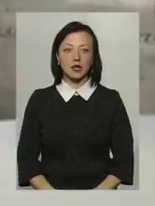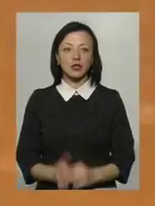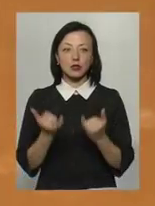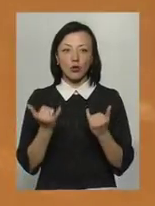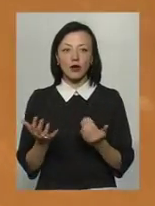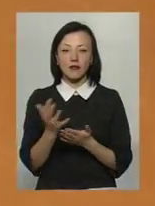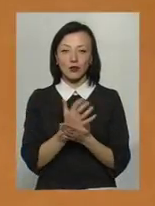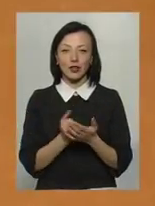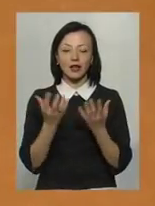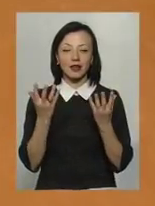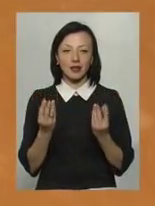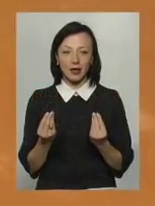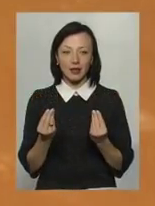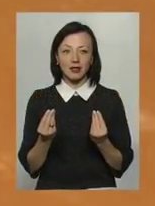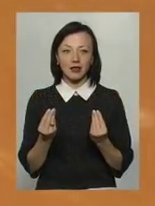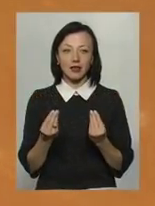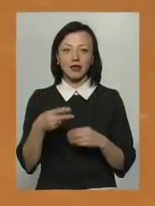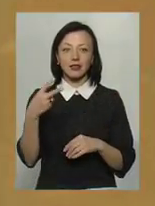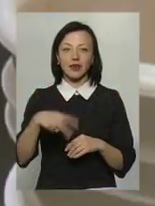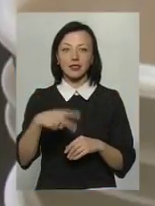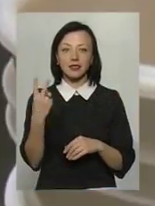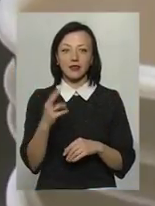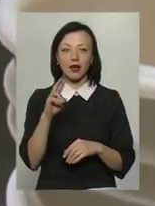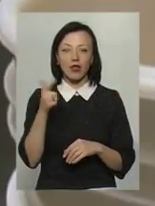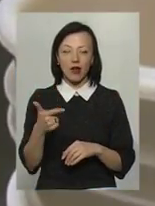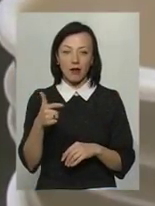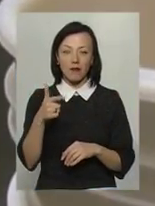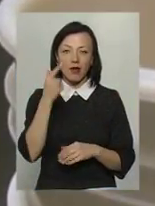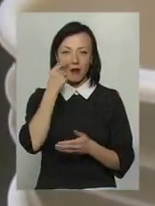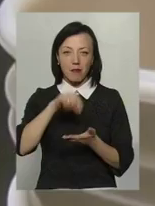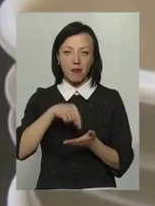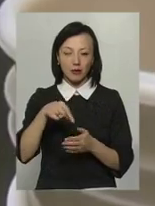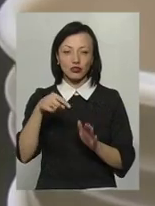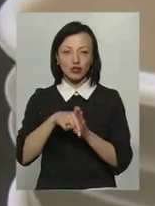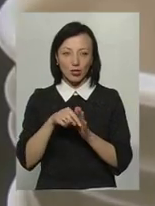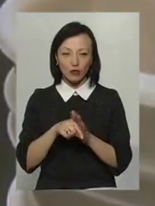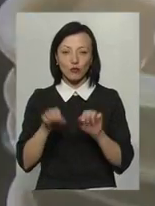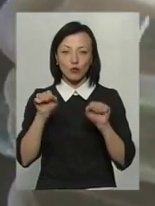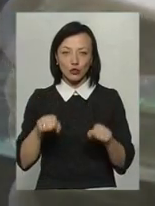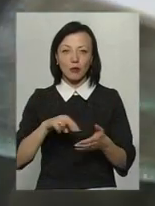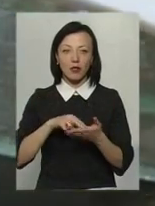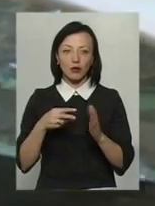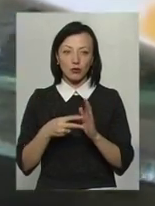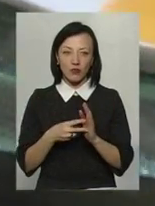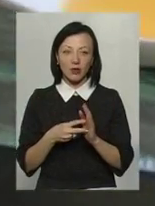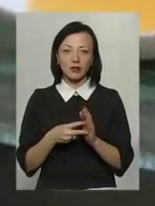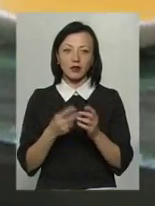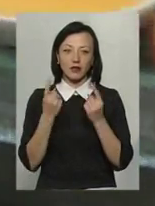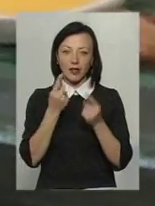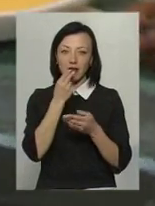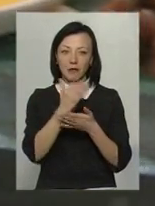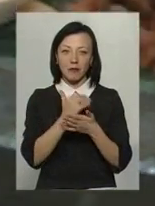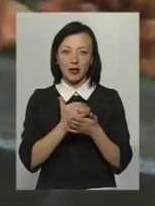врожайний день. У харі зібрали 22 кілограми меду. А це означає, що можна планувати амбітне меню.